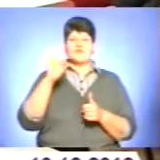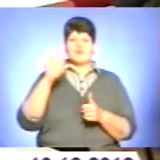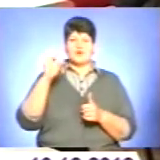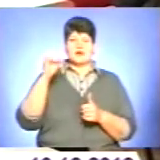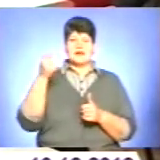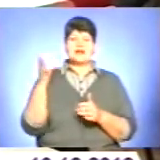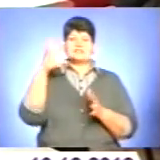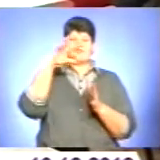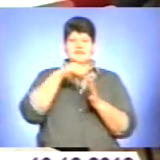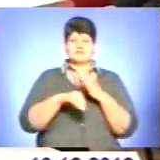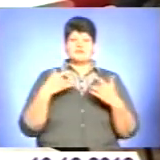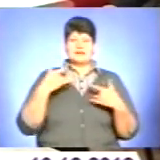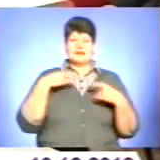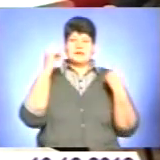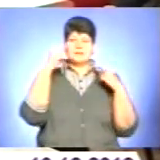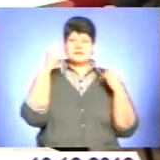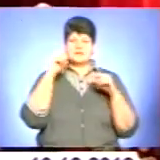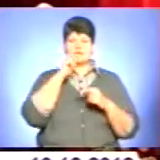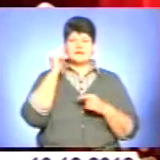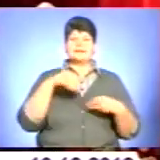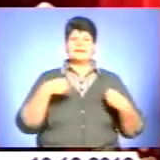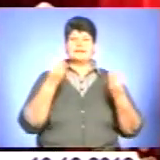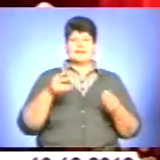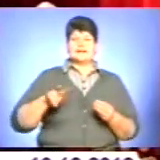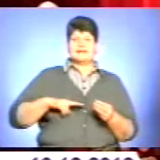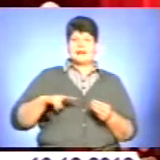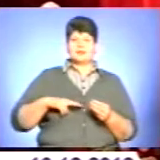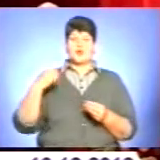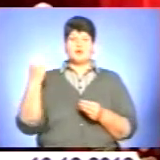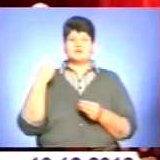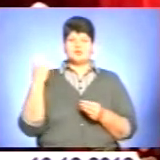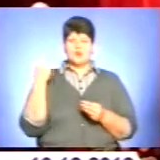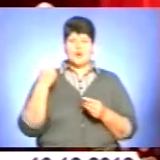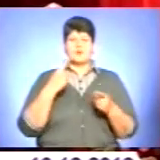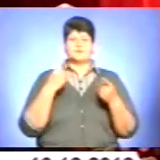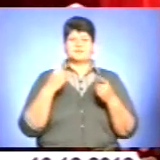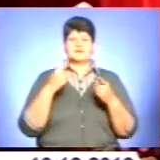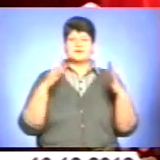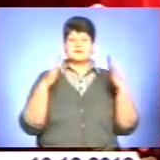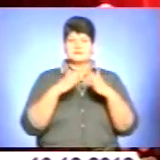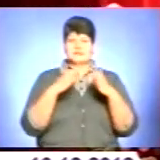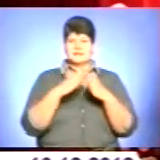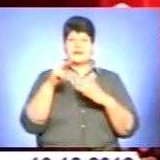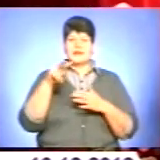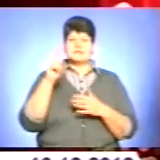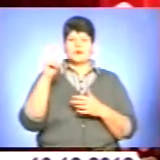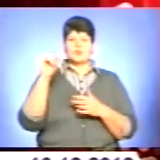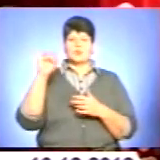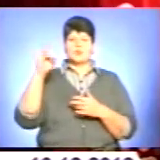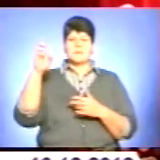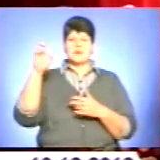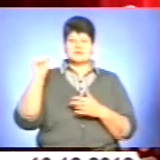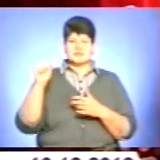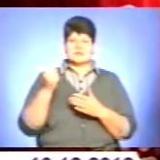розвиток театрального мистецтва України надали директору обласного Меморіального музею-садиби Леся Курбаса заслуженому